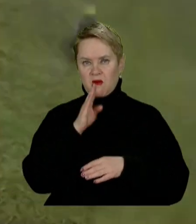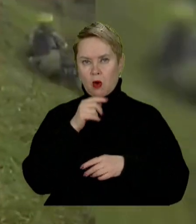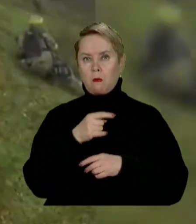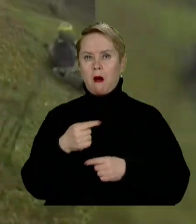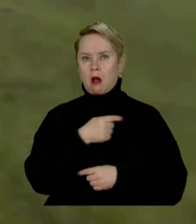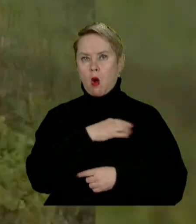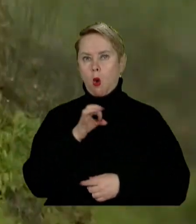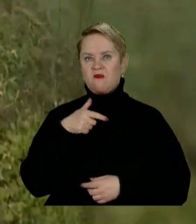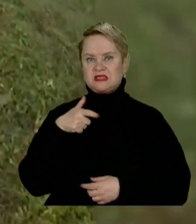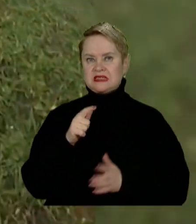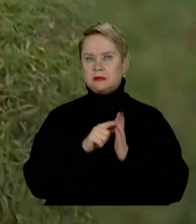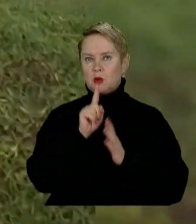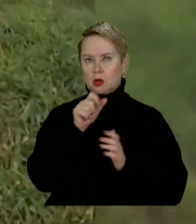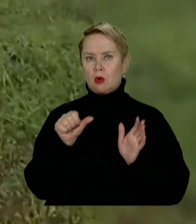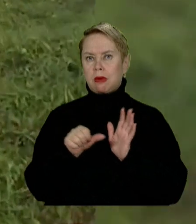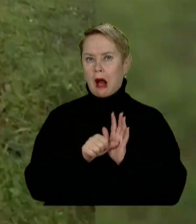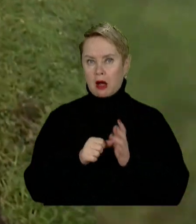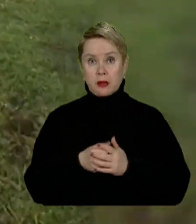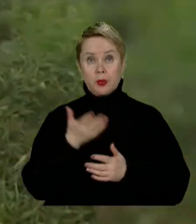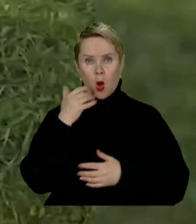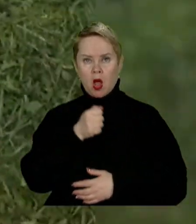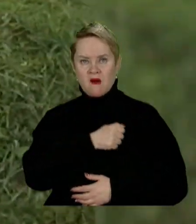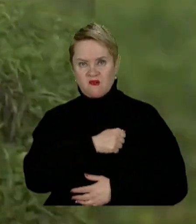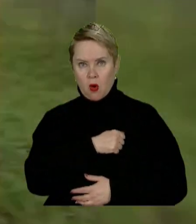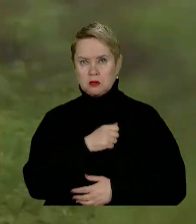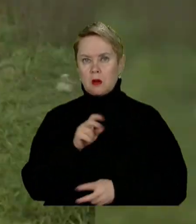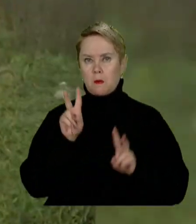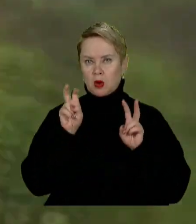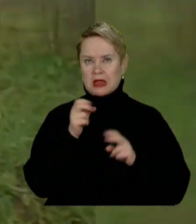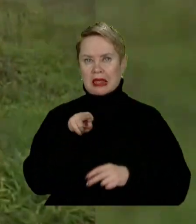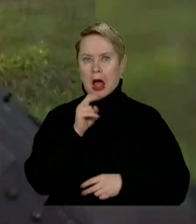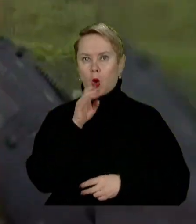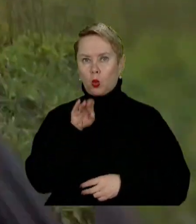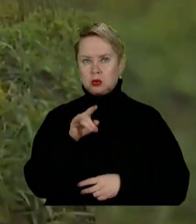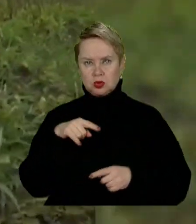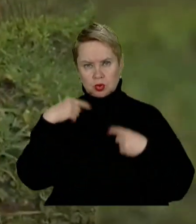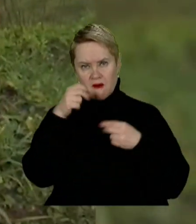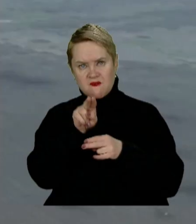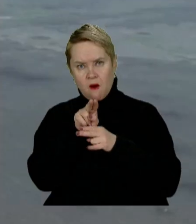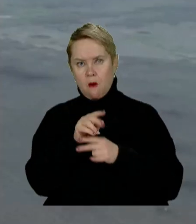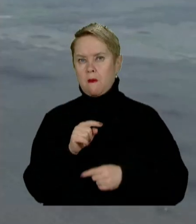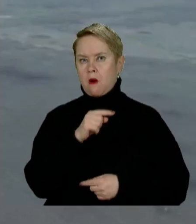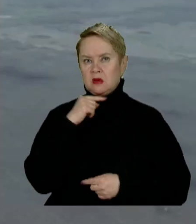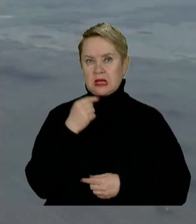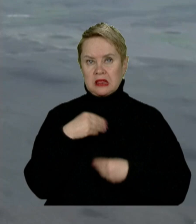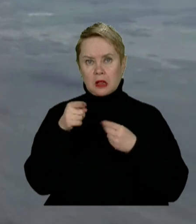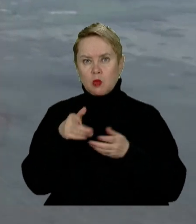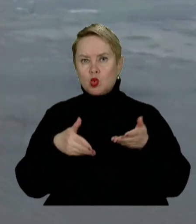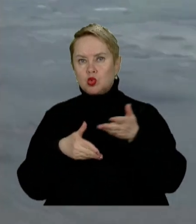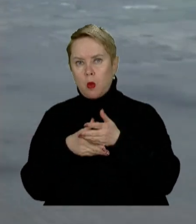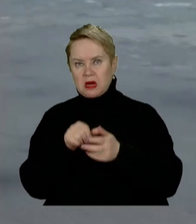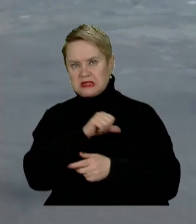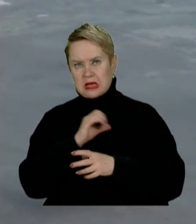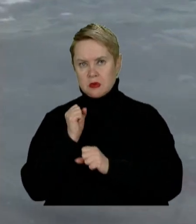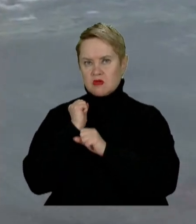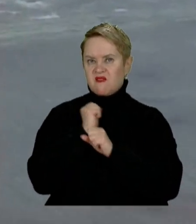поранило офіцера 71-ї бригади. Коли воїн із позивним Якудзе під шаленим вогнем противника надав йому допомогу